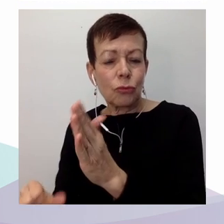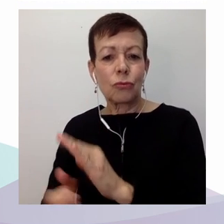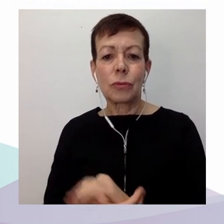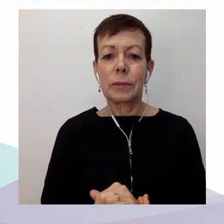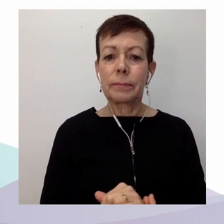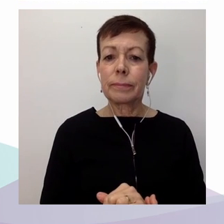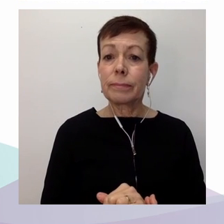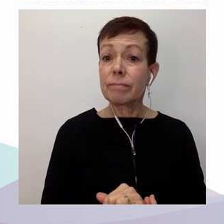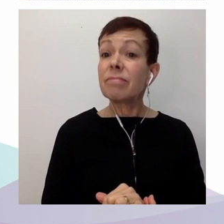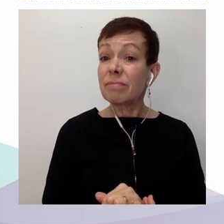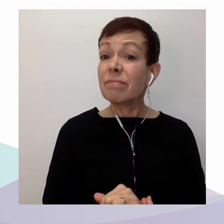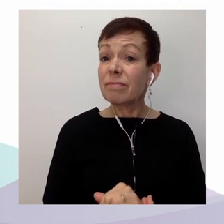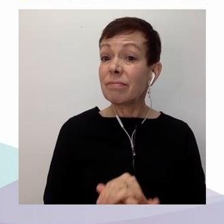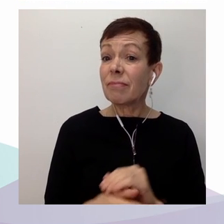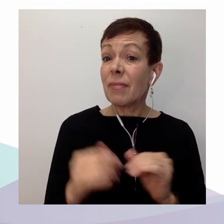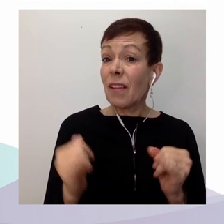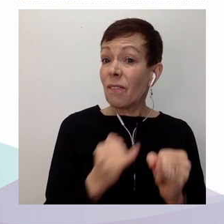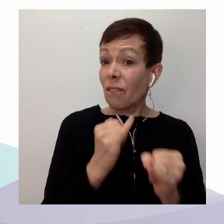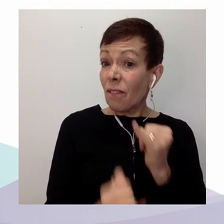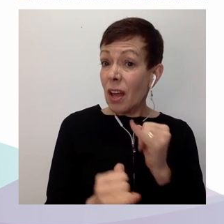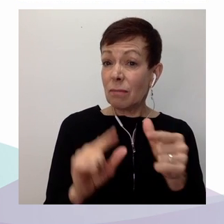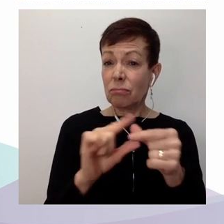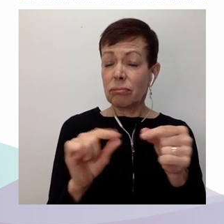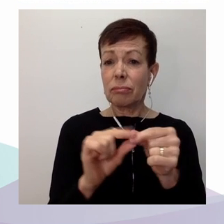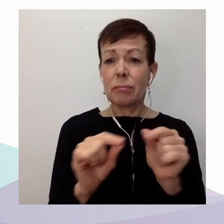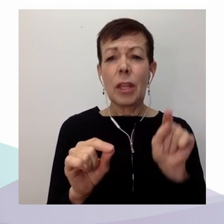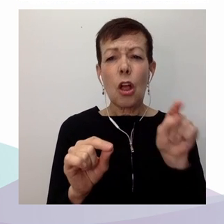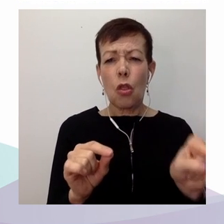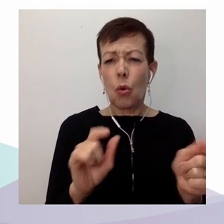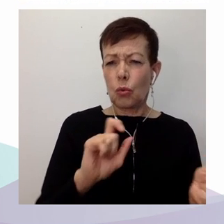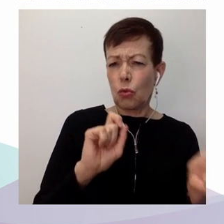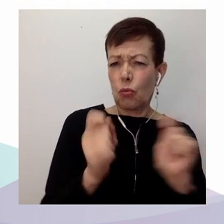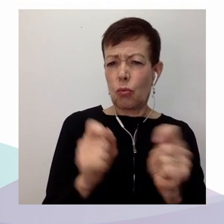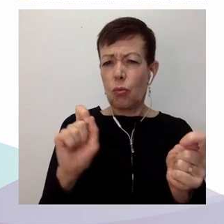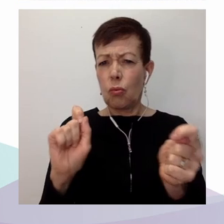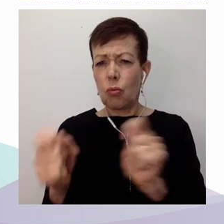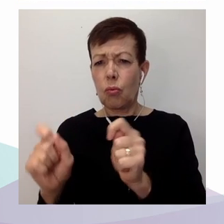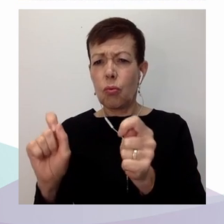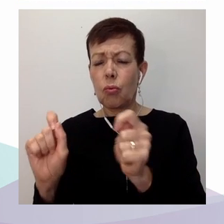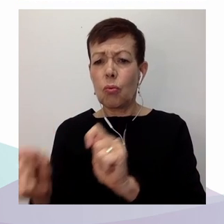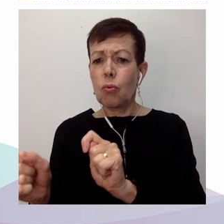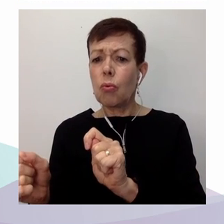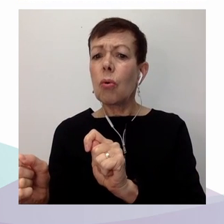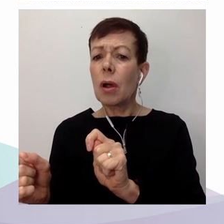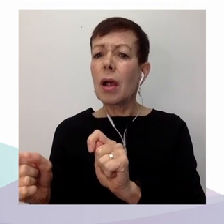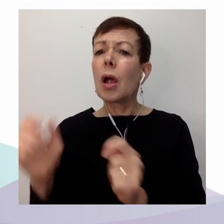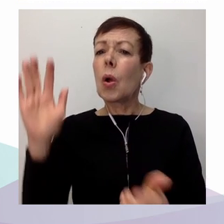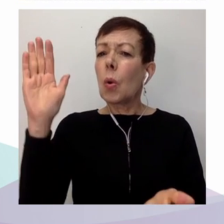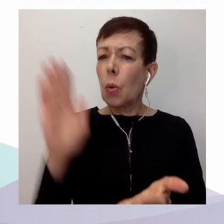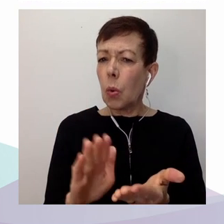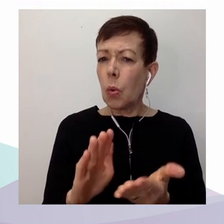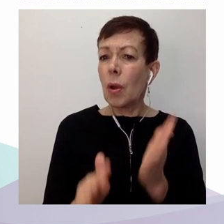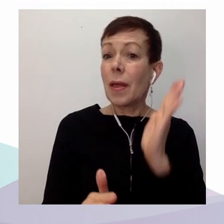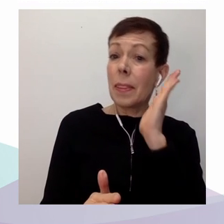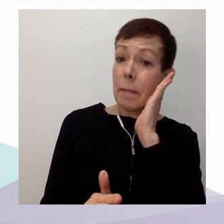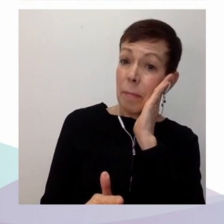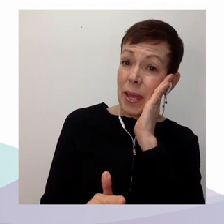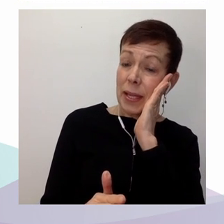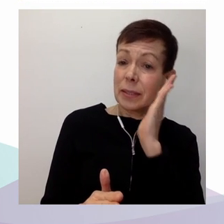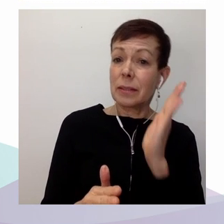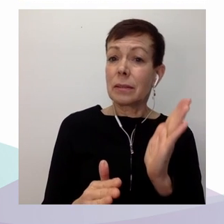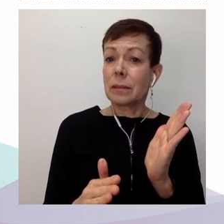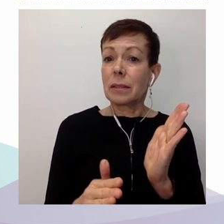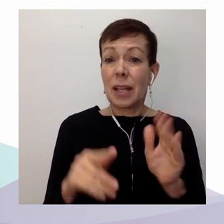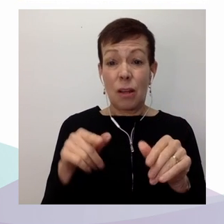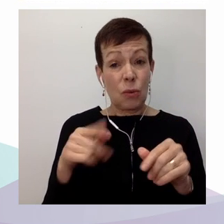à 2500 lits d'hôpitaux par un million d'habitants, comme on a pu le voir pendant la COVID-19. Deuxième élément sur lequel